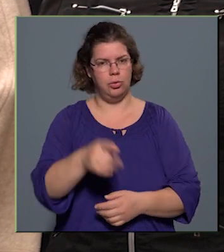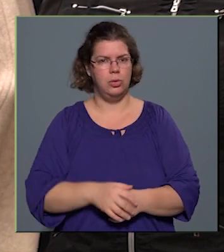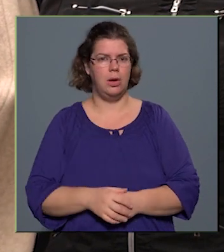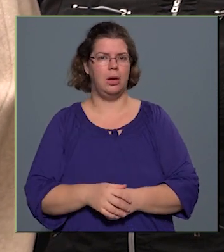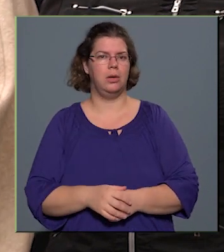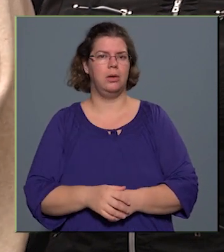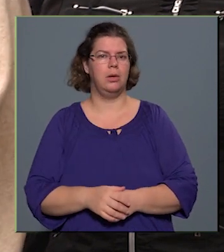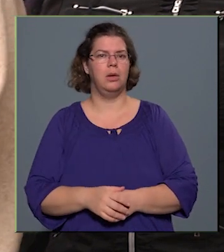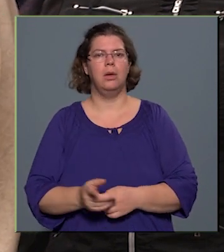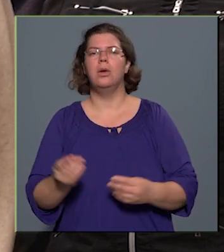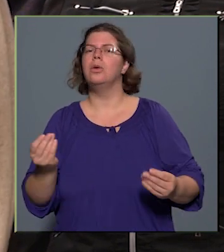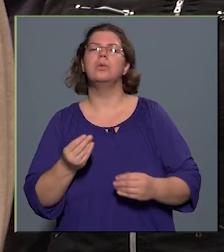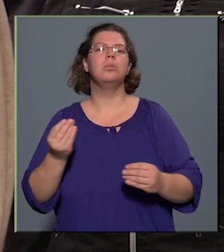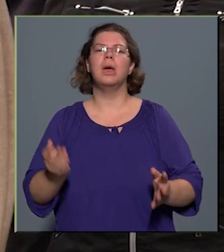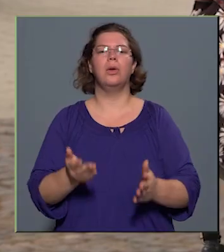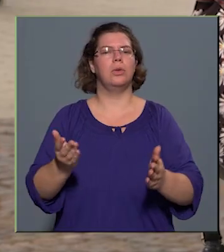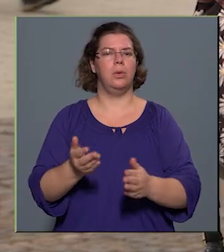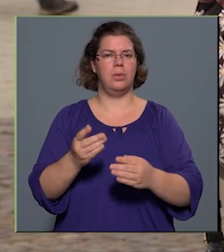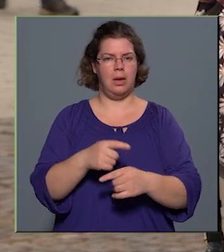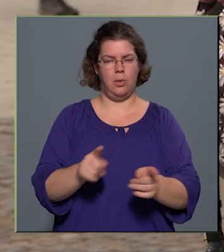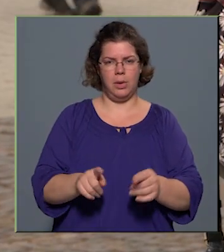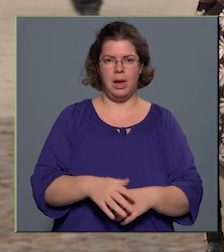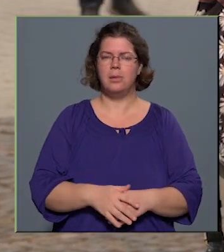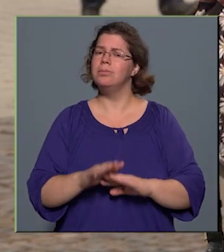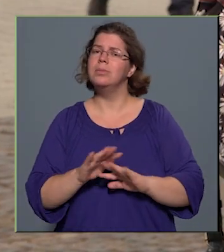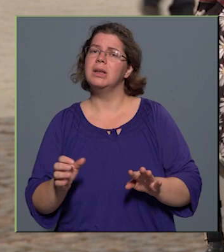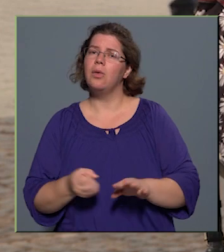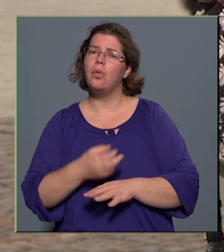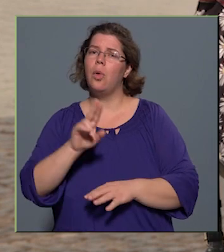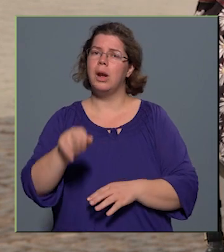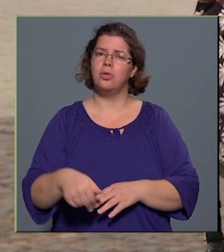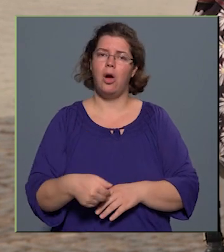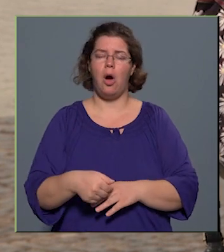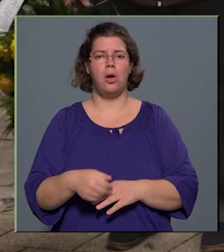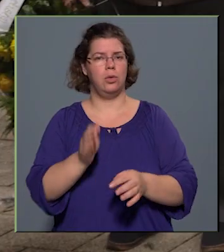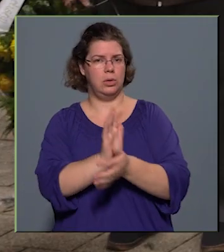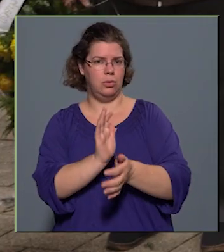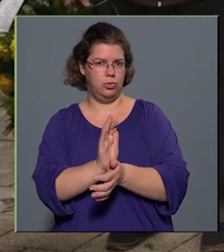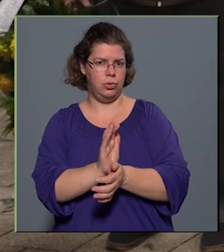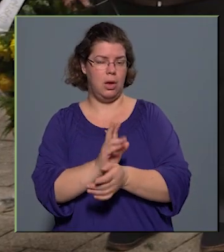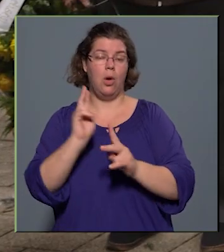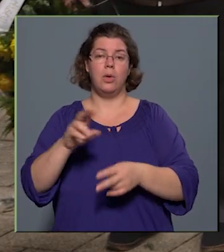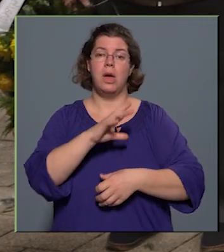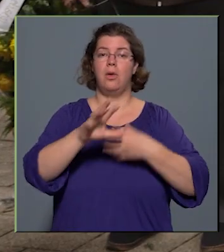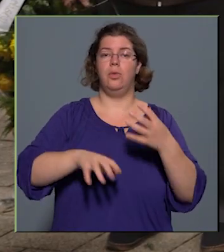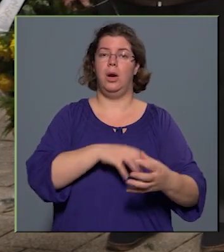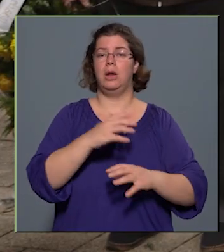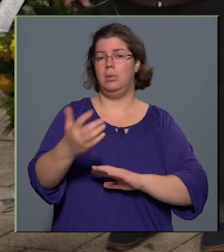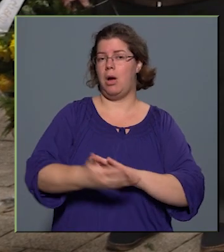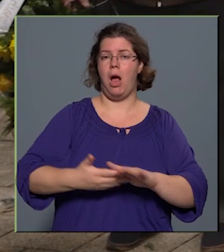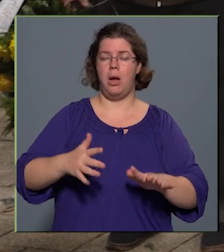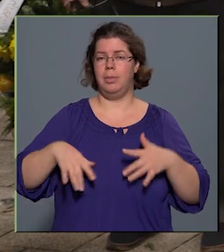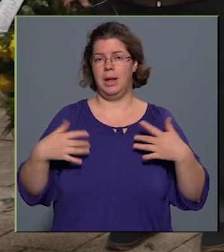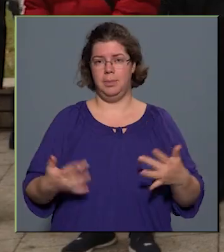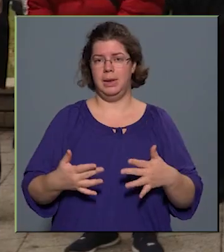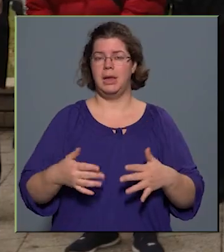mégis, mi ösztönözhette őket? Minden forrás arról tanúskodik, hogy a forradalom alapélménye a